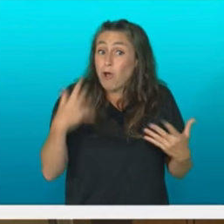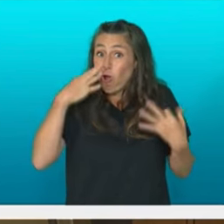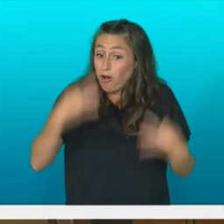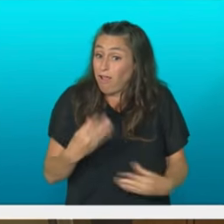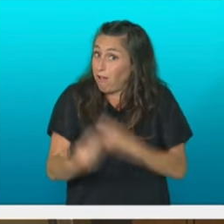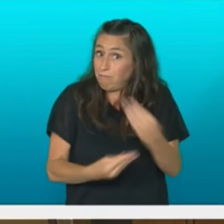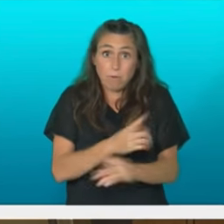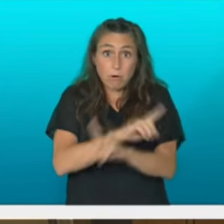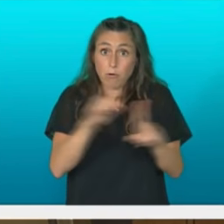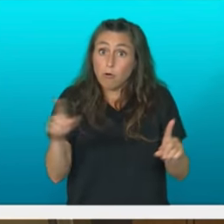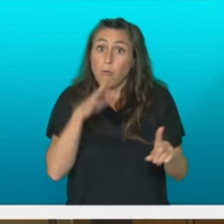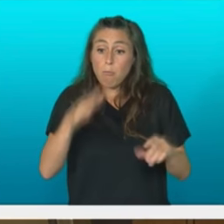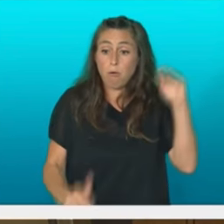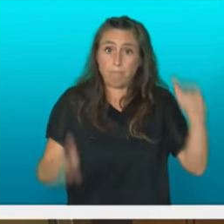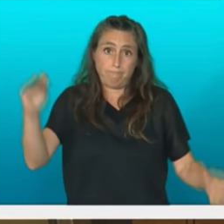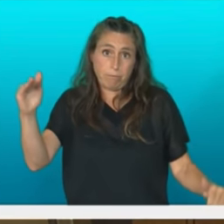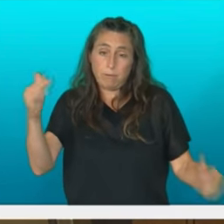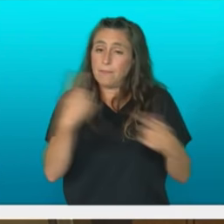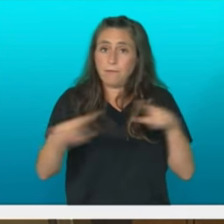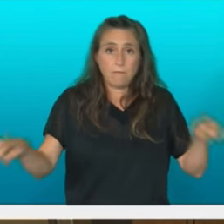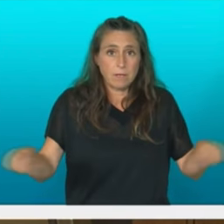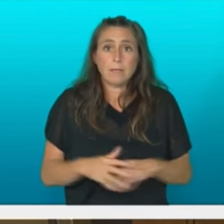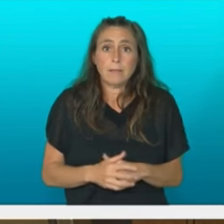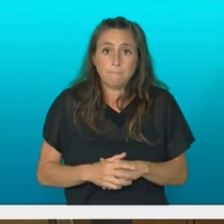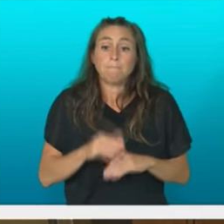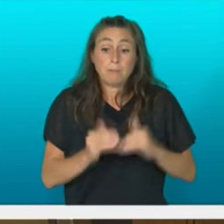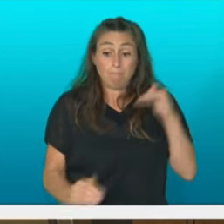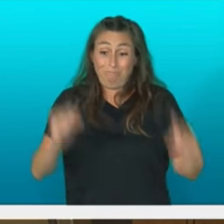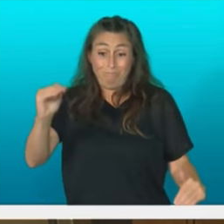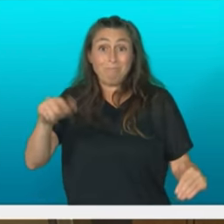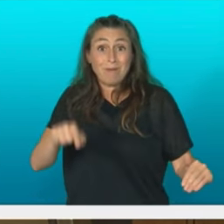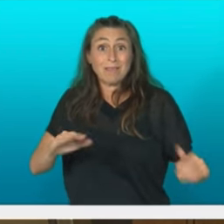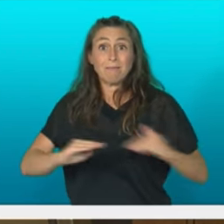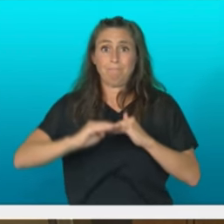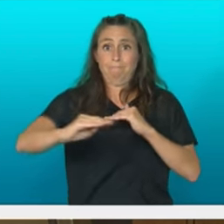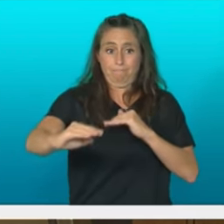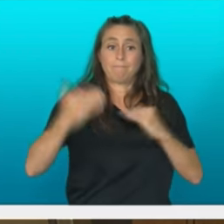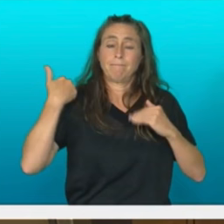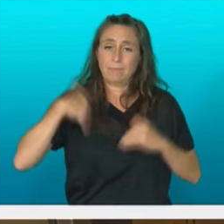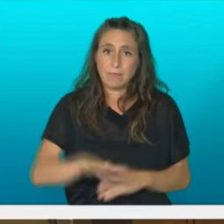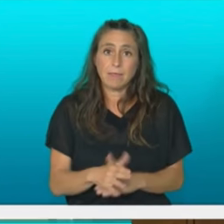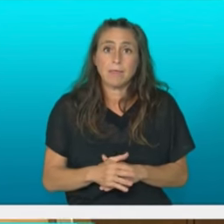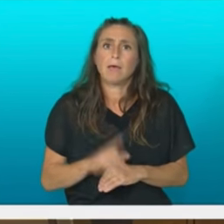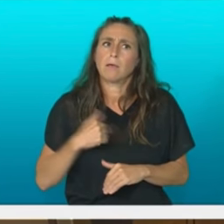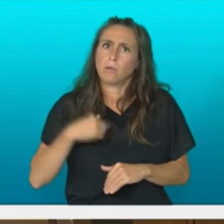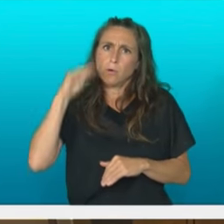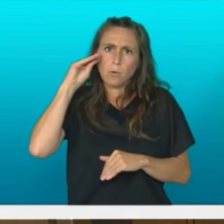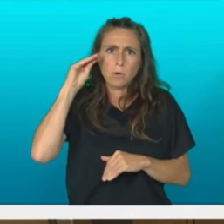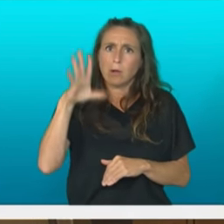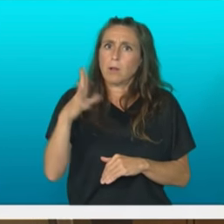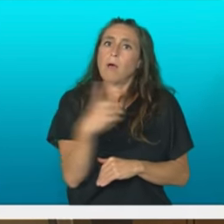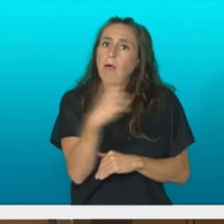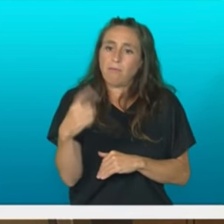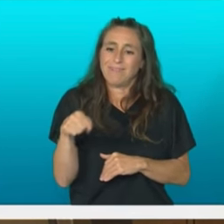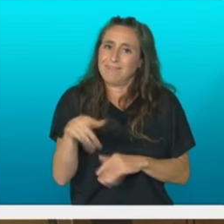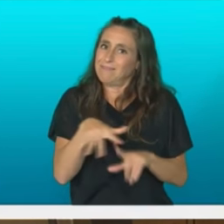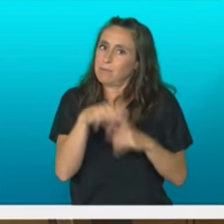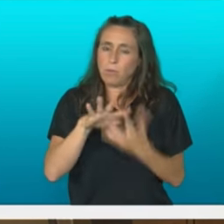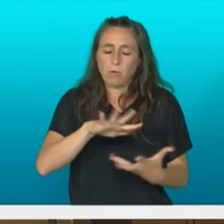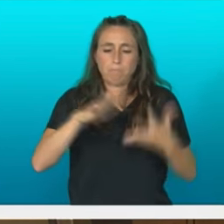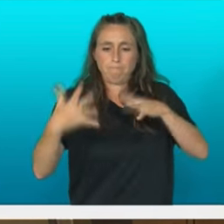instituzionala ere iraunkortu da. Eta uste dut hoietxek bideratzea eta behinbetiko konpontzeko urratxak ematea